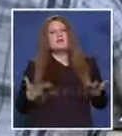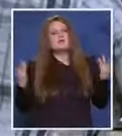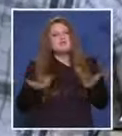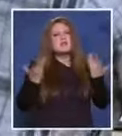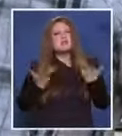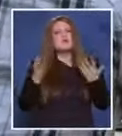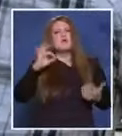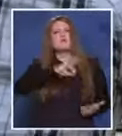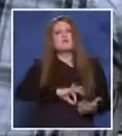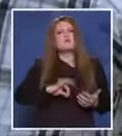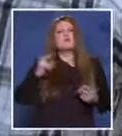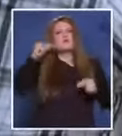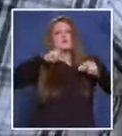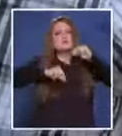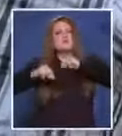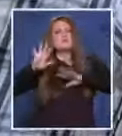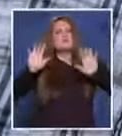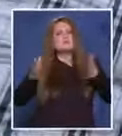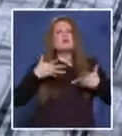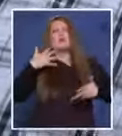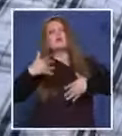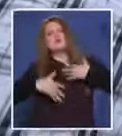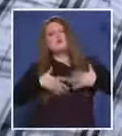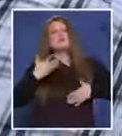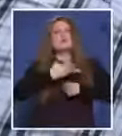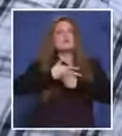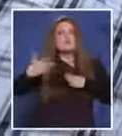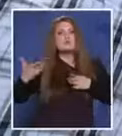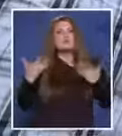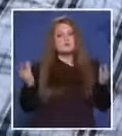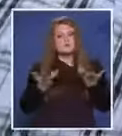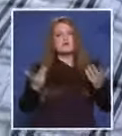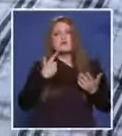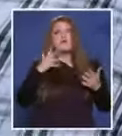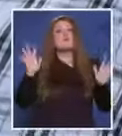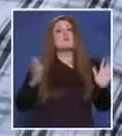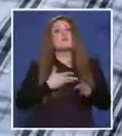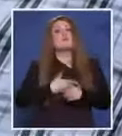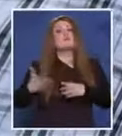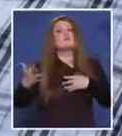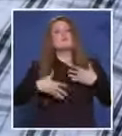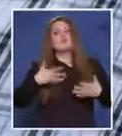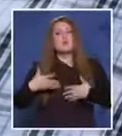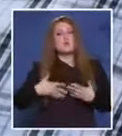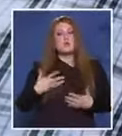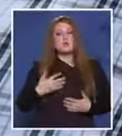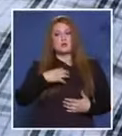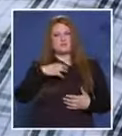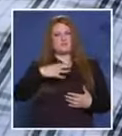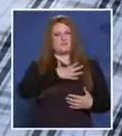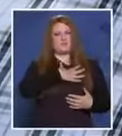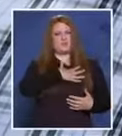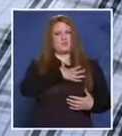нещо да се е получил осъжнение да му е станало, да продължило да му е лошо. Ами, продължава да му е лошо. Тук с сиръците